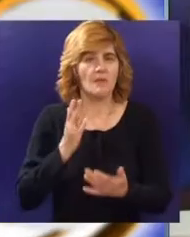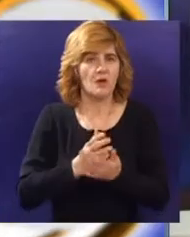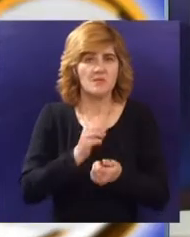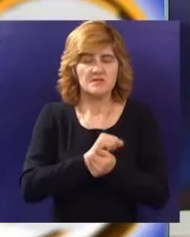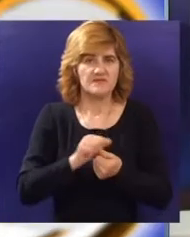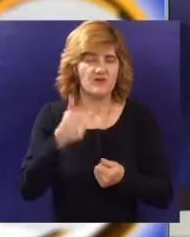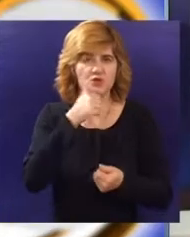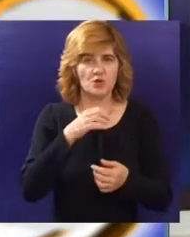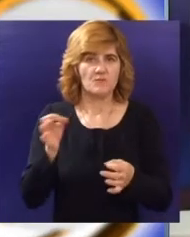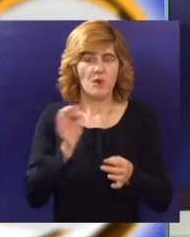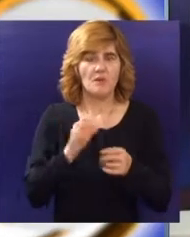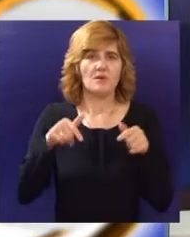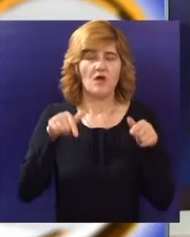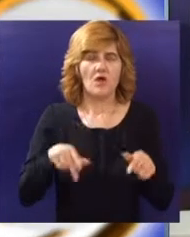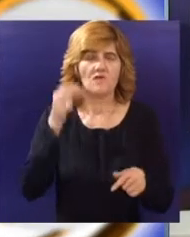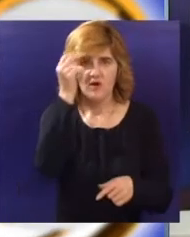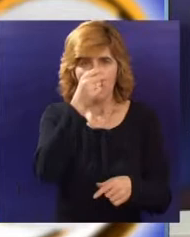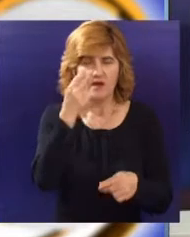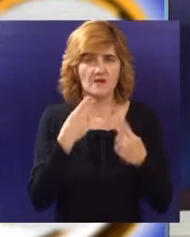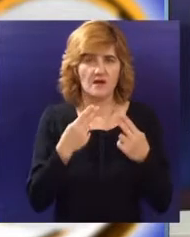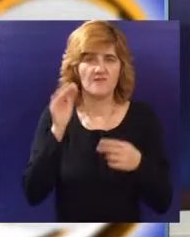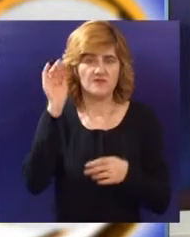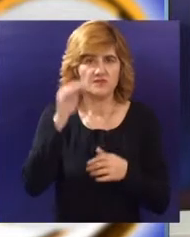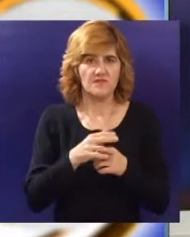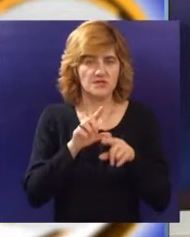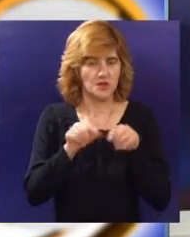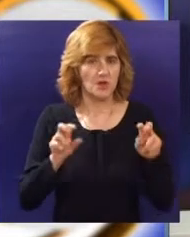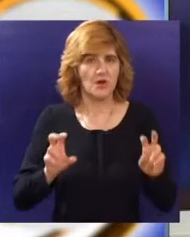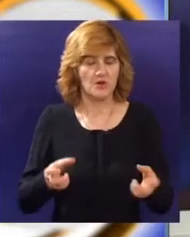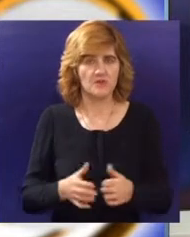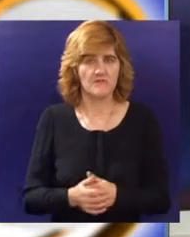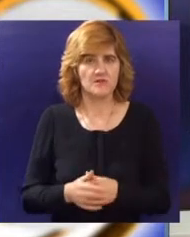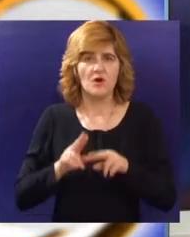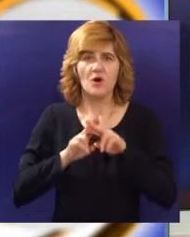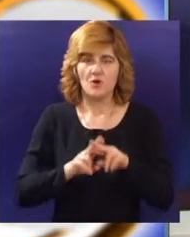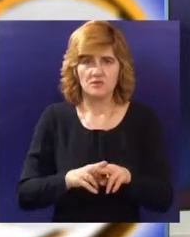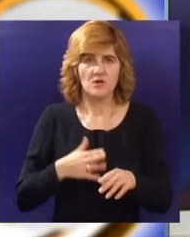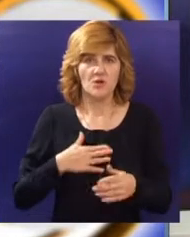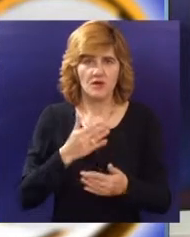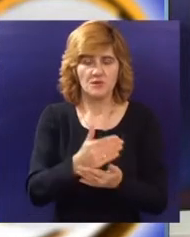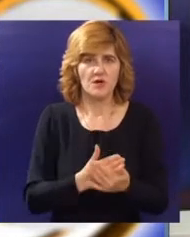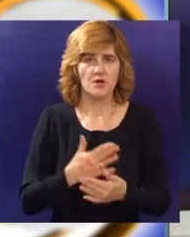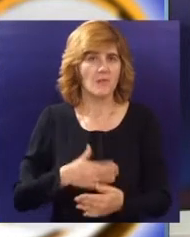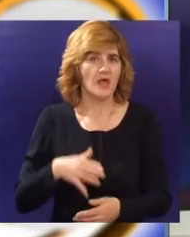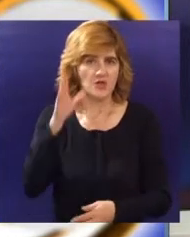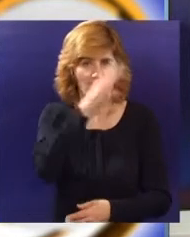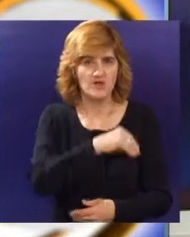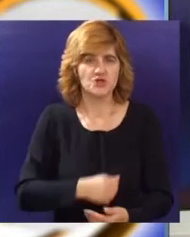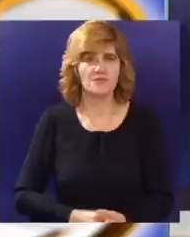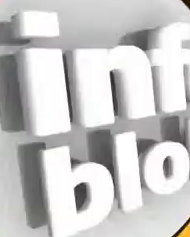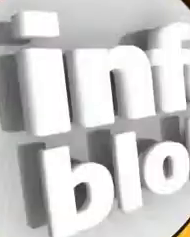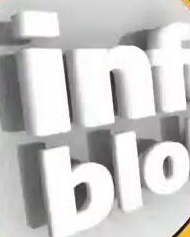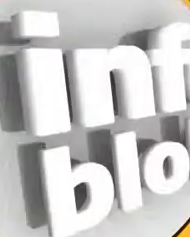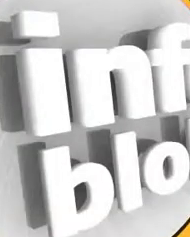Bilo bi to sve što smo pripremili za ovo izdanje nedeljnog pregleda najvažnijih vesti u Eko Televizije. Ostanite i dalje uz naš program. Prijetno veče!